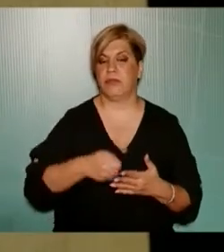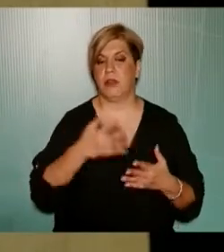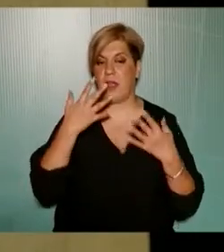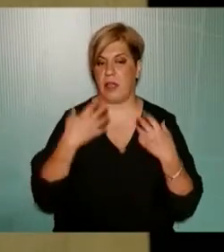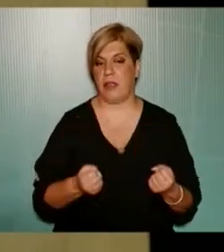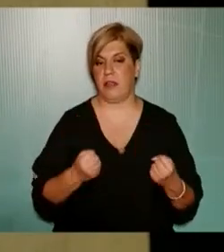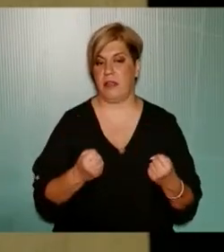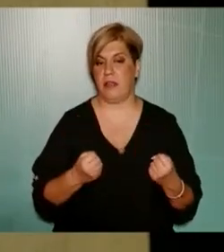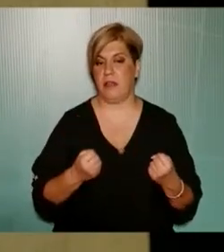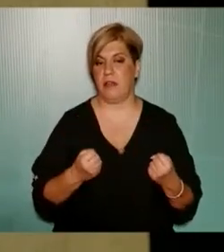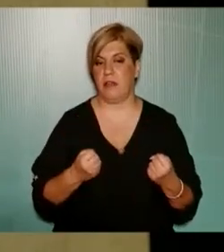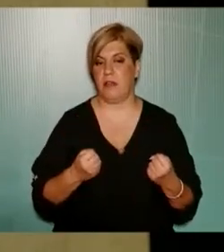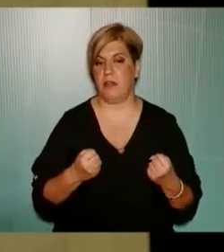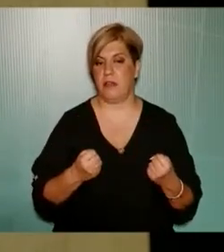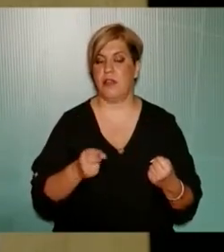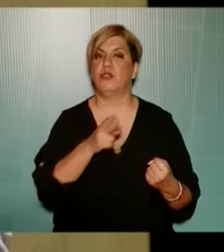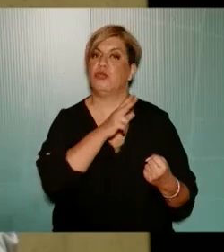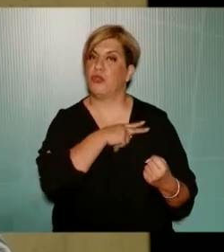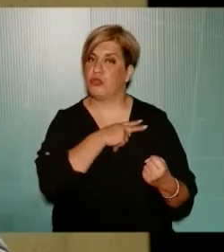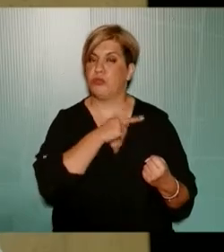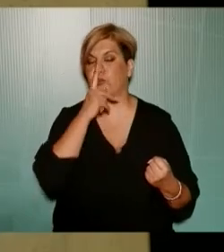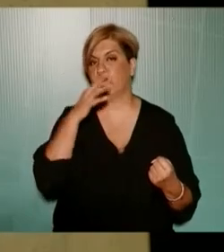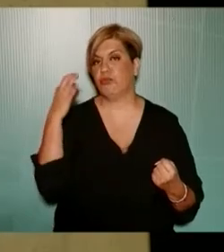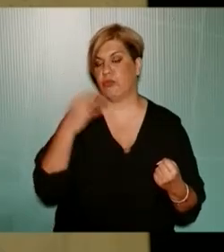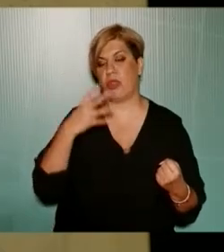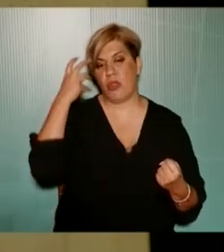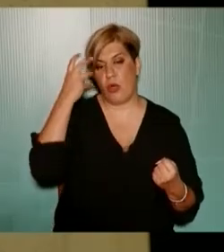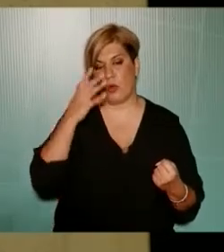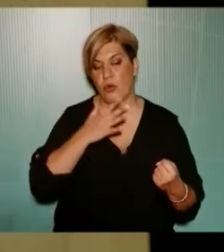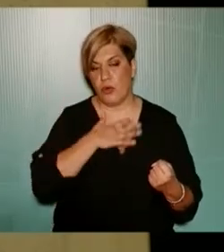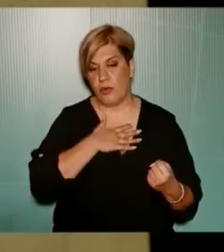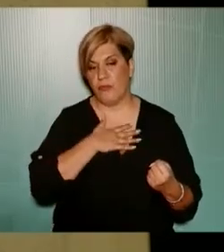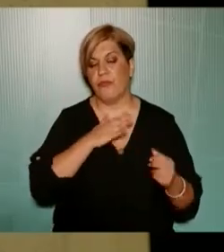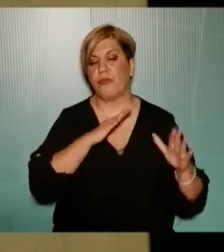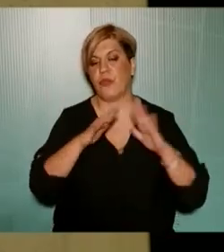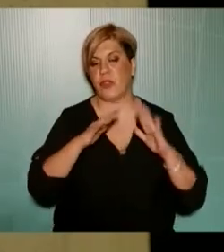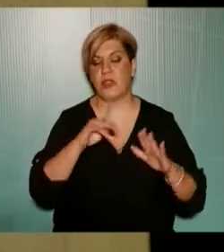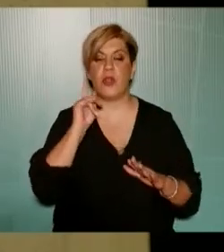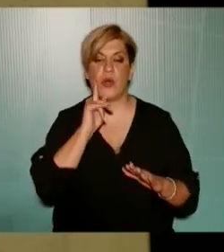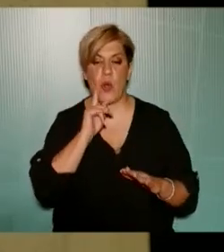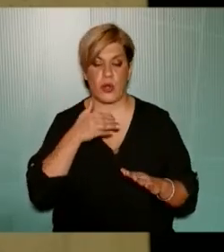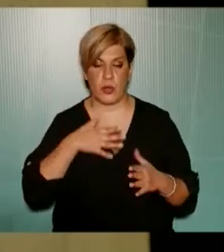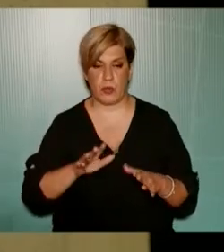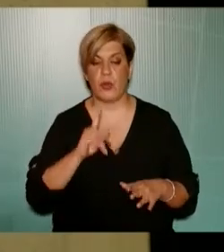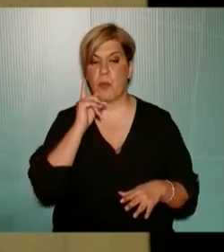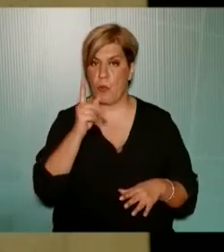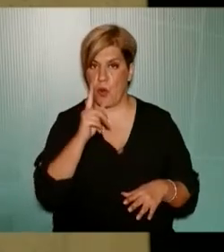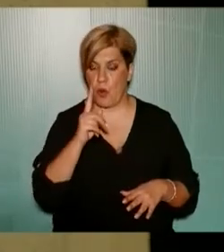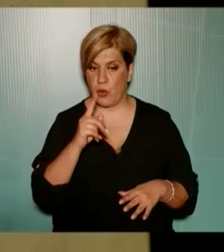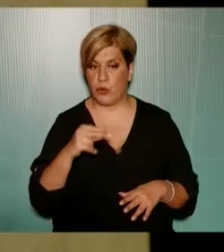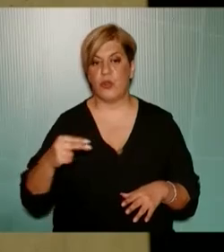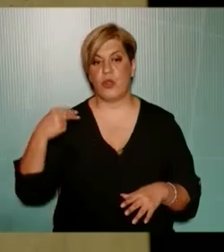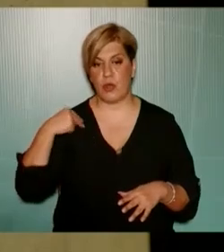έχει μια σωστή ή την καλύτερη που θεωρώ φροντίδα η κόρη μου το μόνο αγαθό το οποίο ήταν